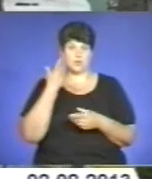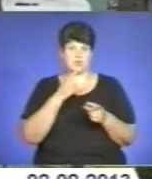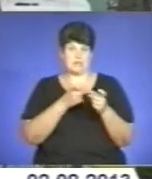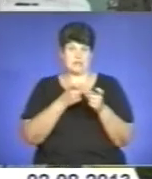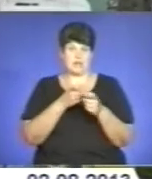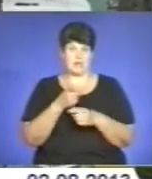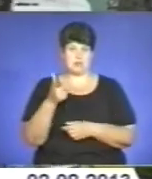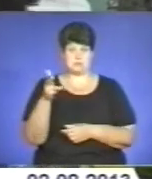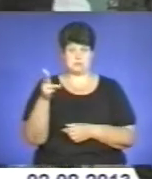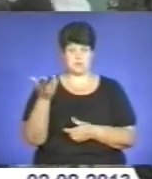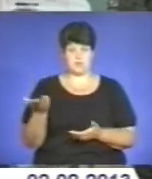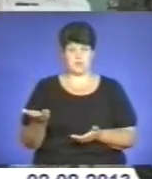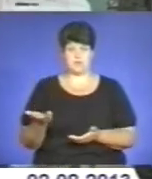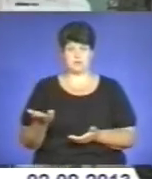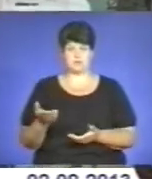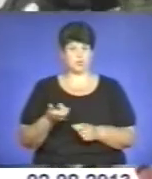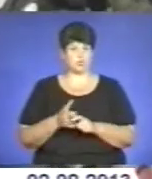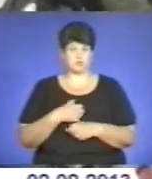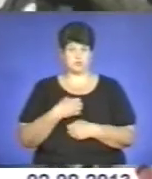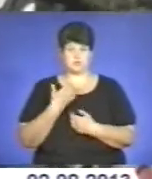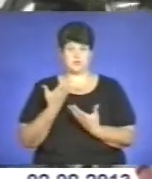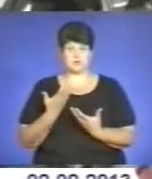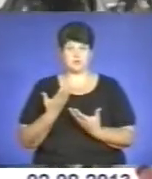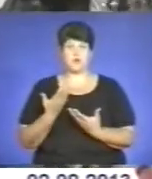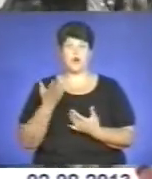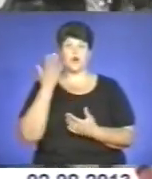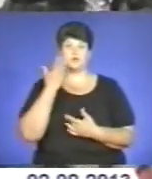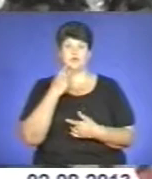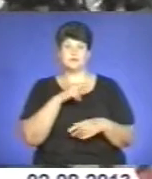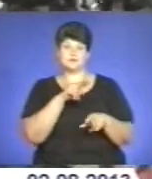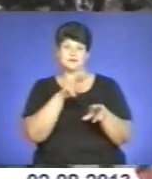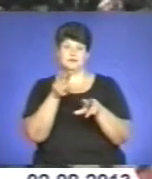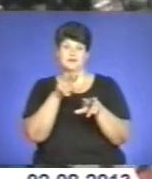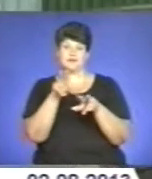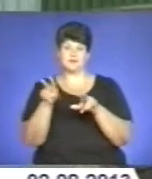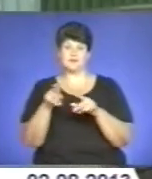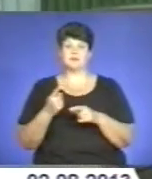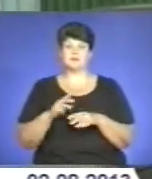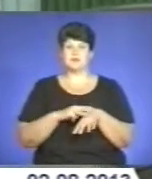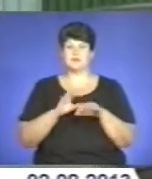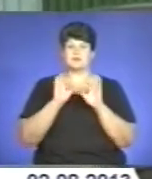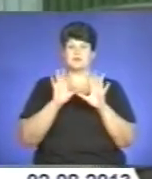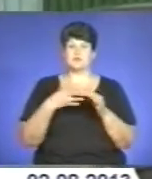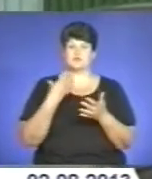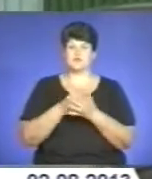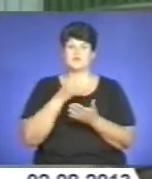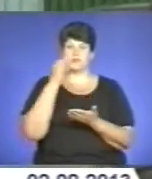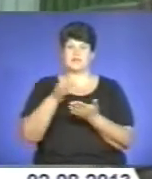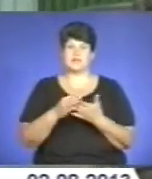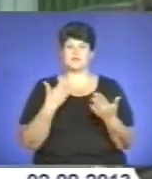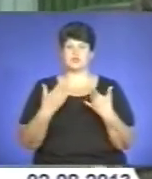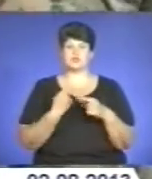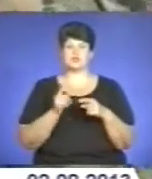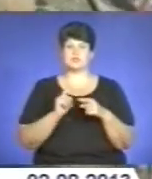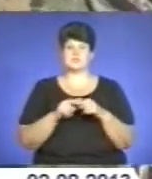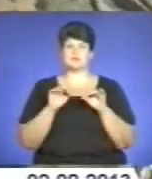пистолетів. Дуже страшно. Поки діти роздивлялися цікавинки, правоохоронці розповідали їм про свої відповідальне ставлення до подібних